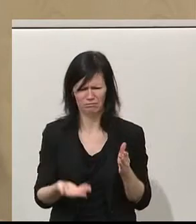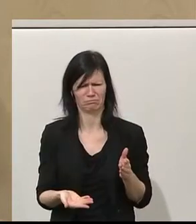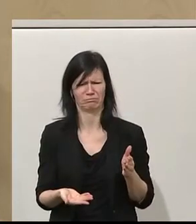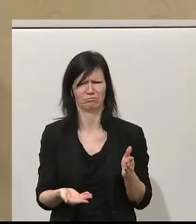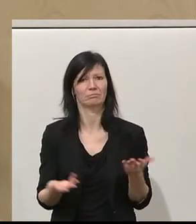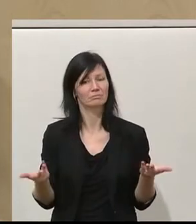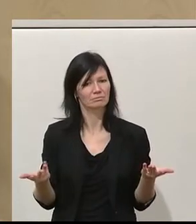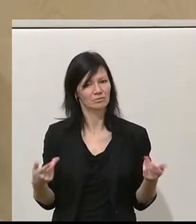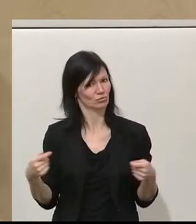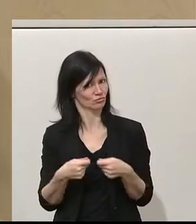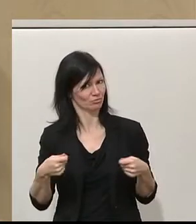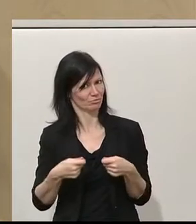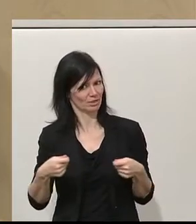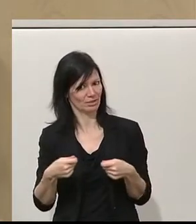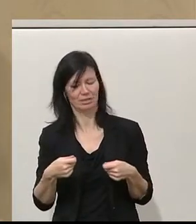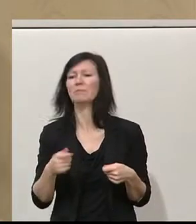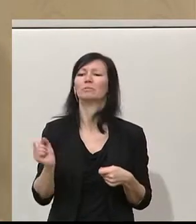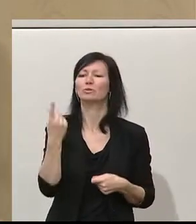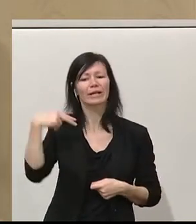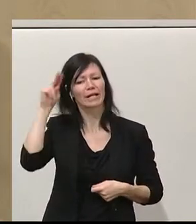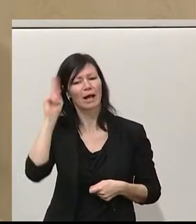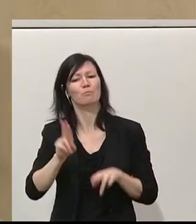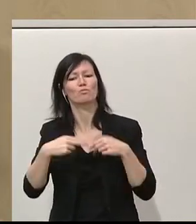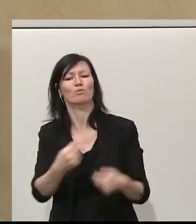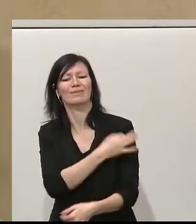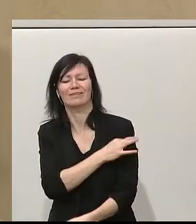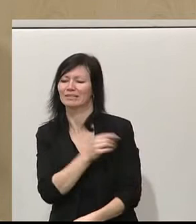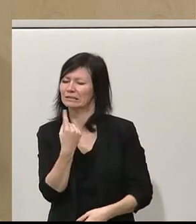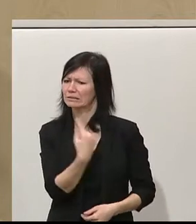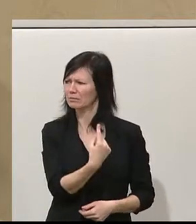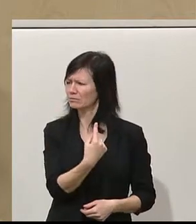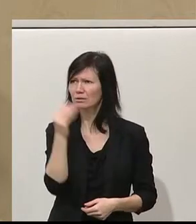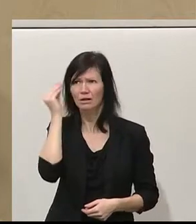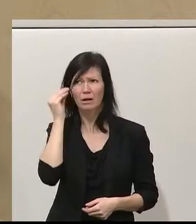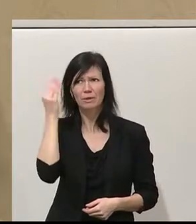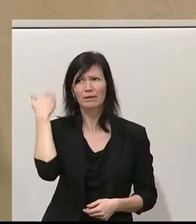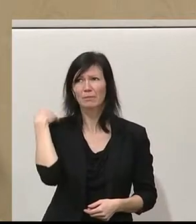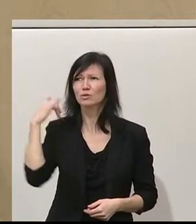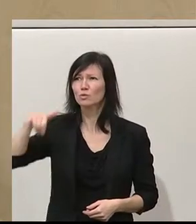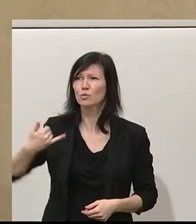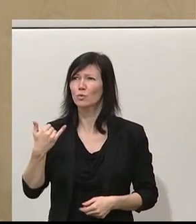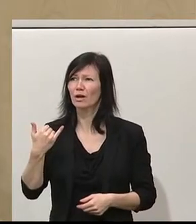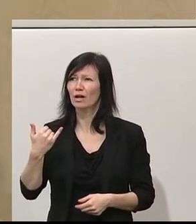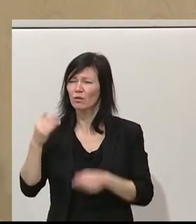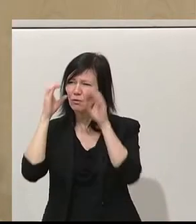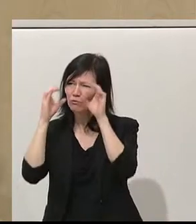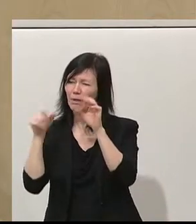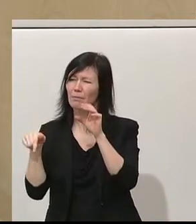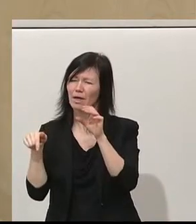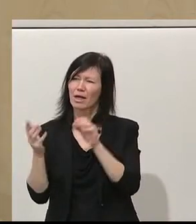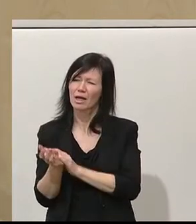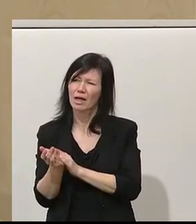ist sehr spannend, das zu hören, weil das ja insbesondere der Herr Bundeskanzler war in seiner Zeit, ich glaube noch als JVP-Chef oder auch danach, der immer gesagt hat, man braucht